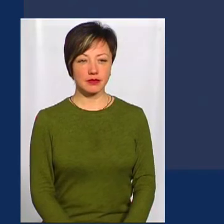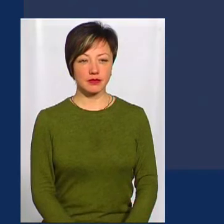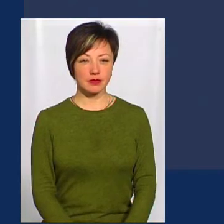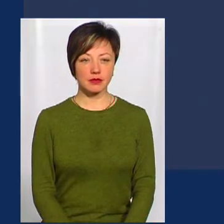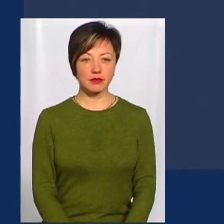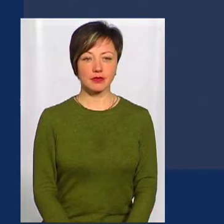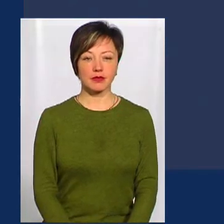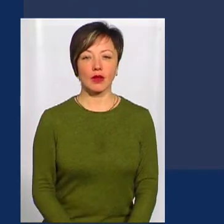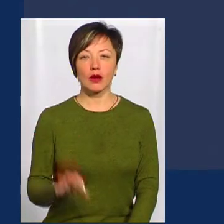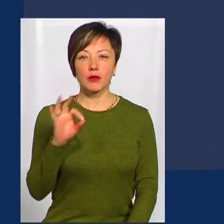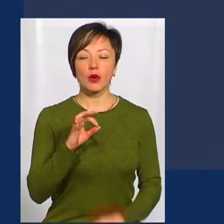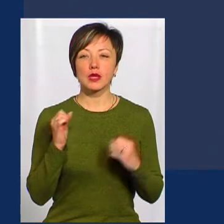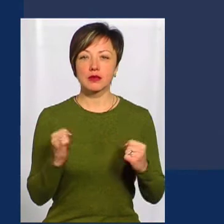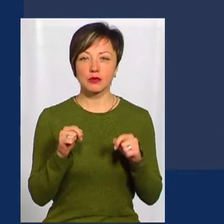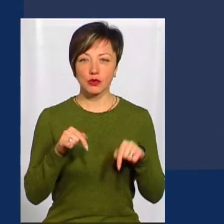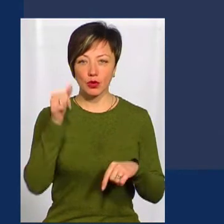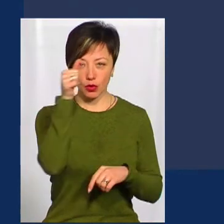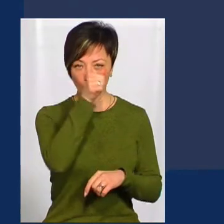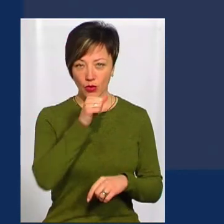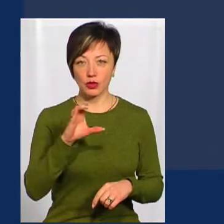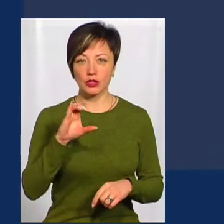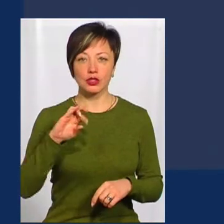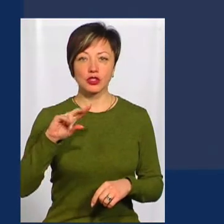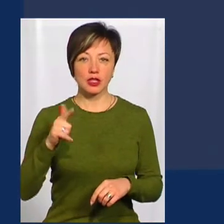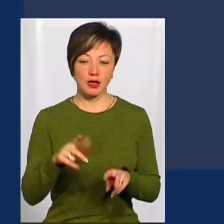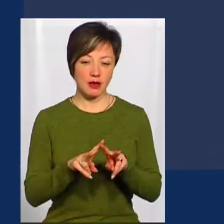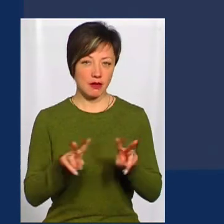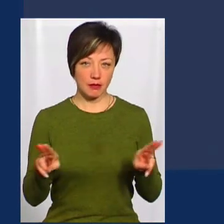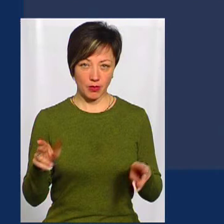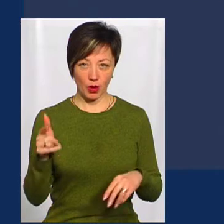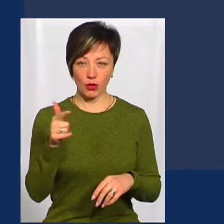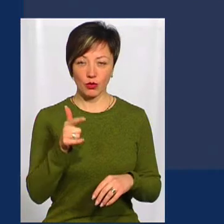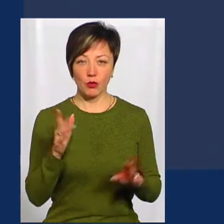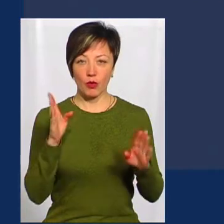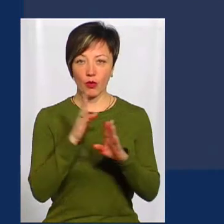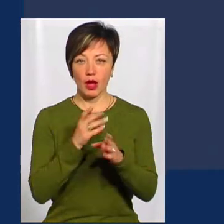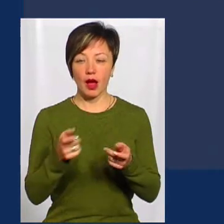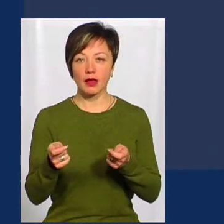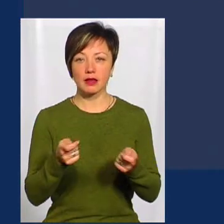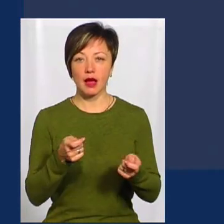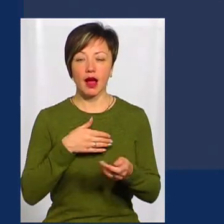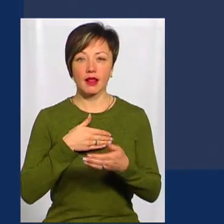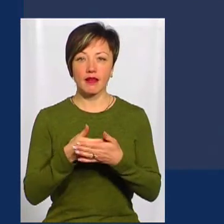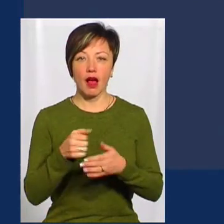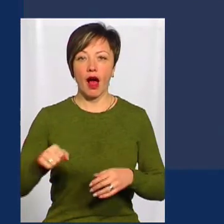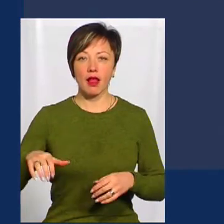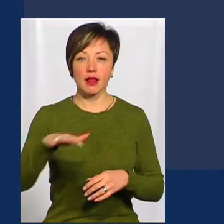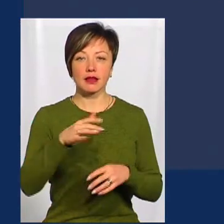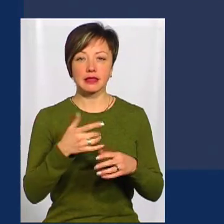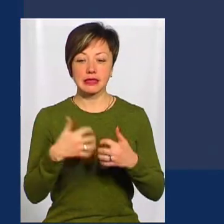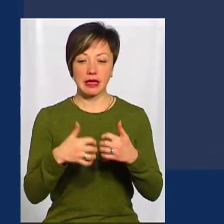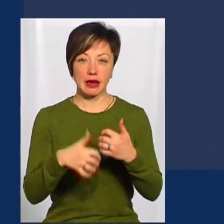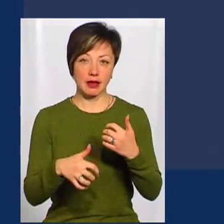Стосовно зими цього року, тічень продовжує стефету свого попередника. Погодою керує активна Атлантика. Середня допад температура